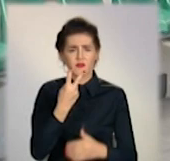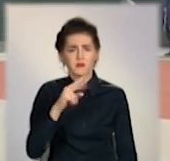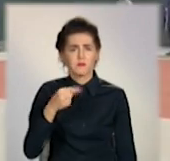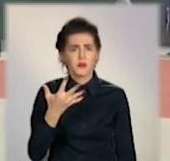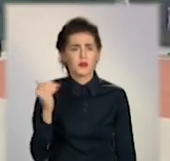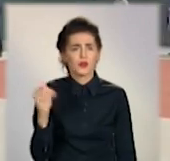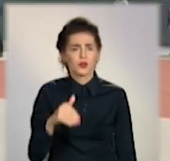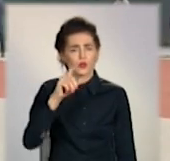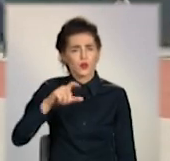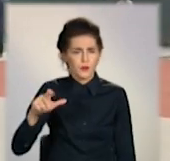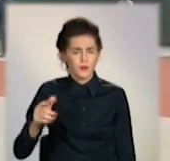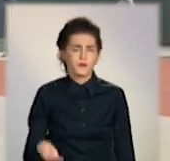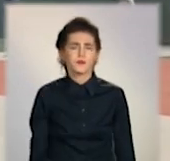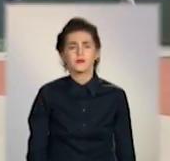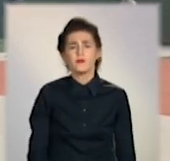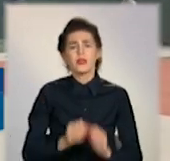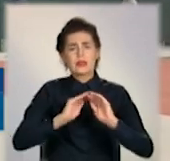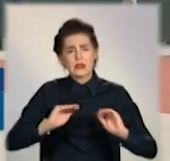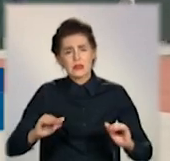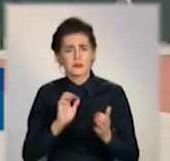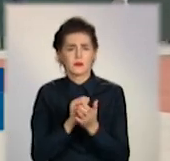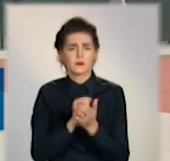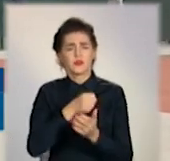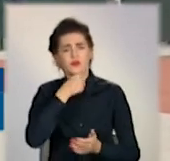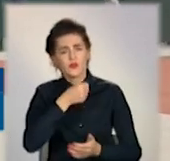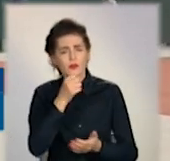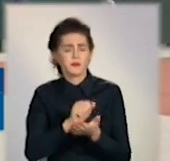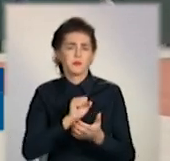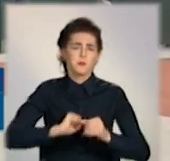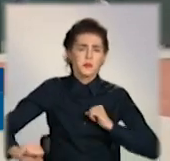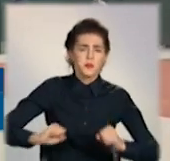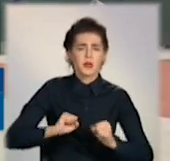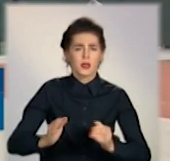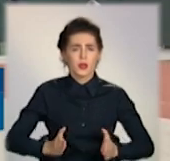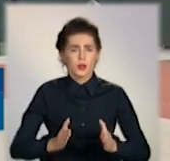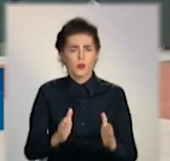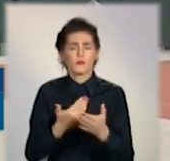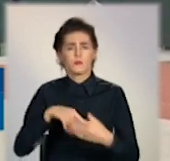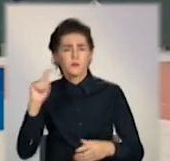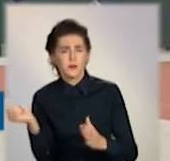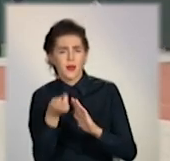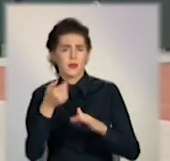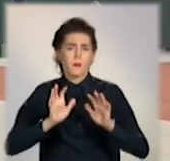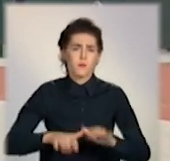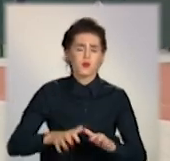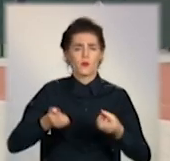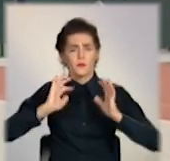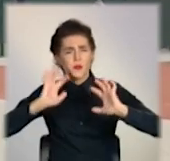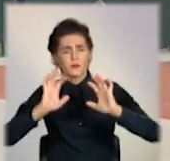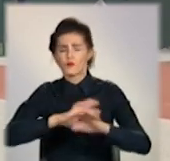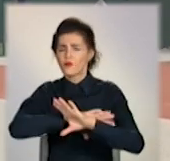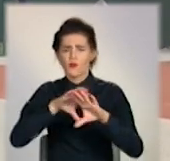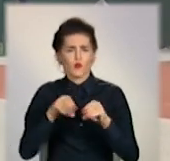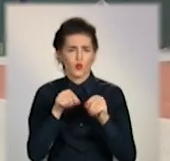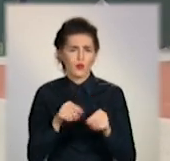глядачів. Діти займаються, взрослі займаються, бігають по бігових дорожках. Тенісний корд, волейбольна, баскетбольна площадка – все тут є.